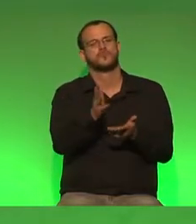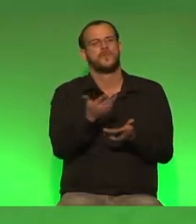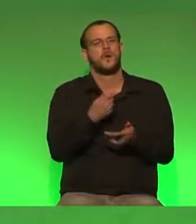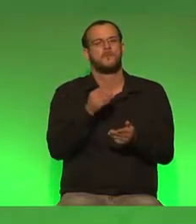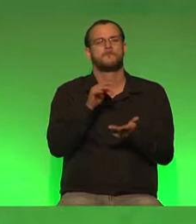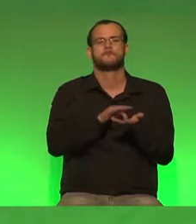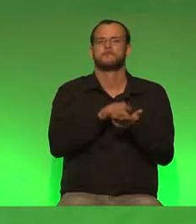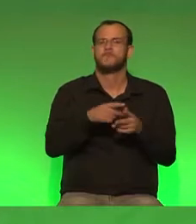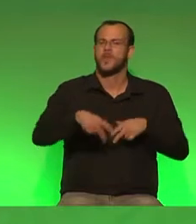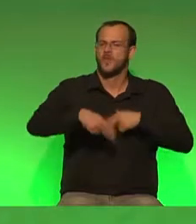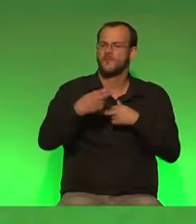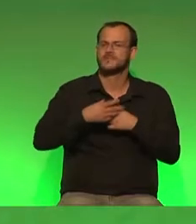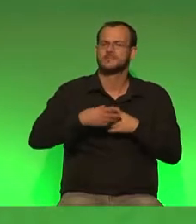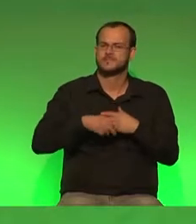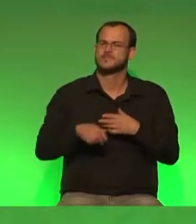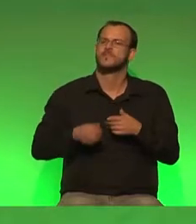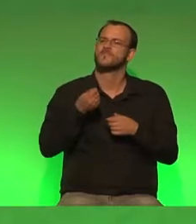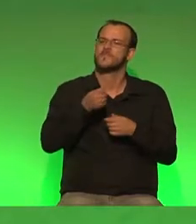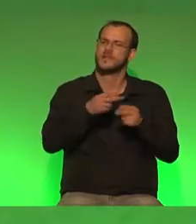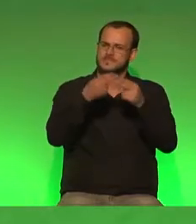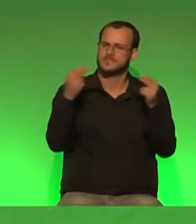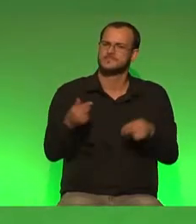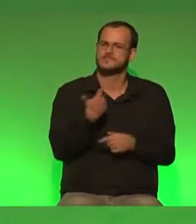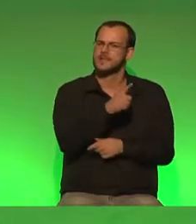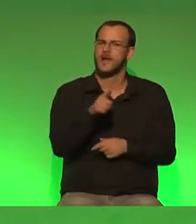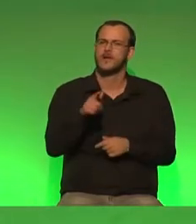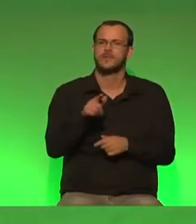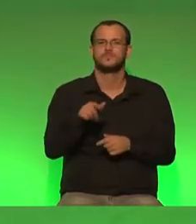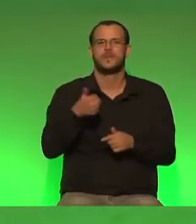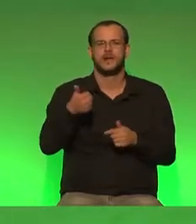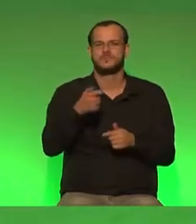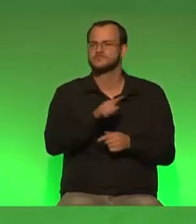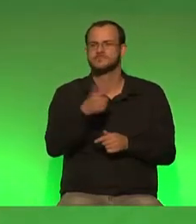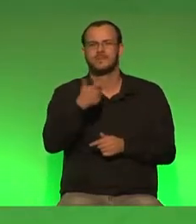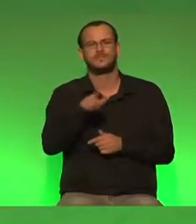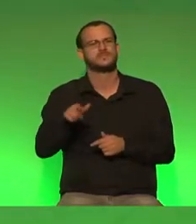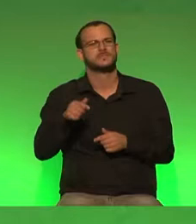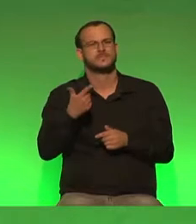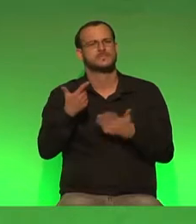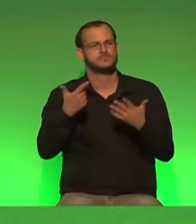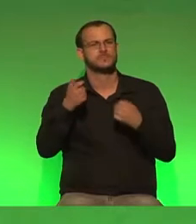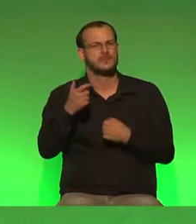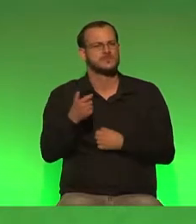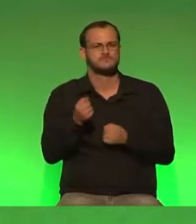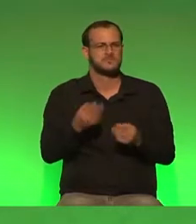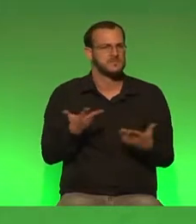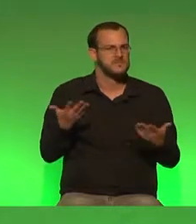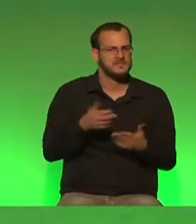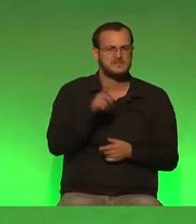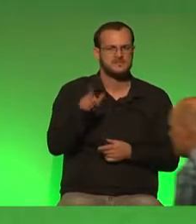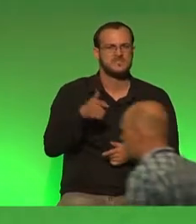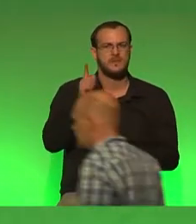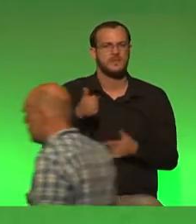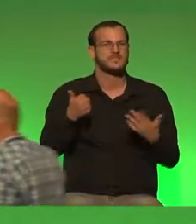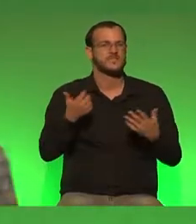Finanzrahmen der Europäischen Union von 2021 bis 2027 passiert. 256 Milliarden